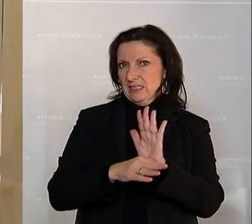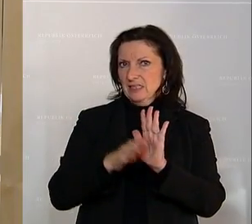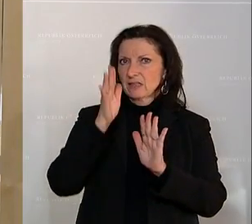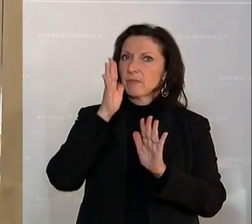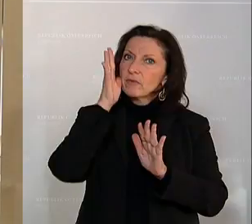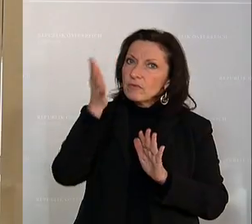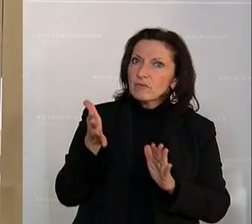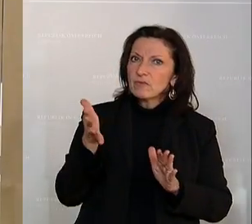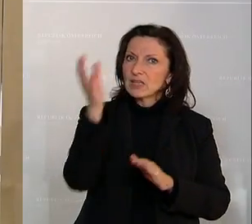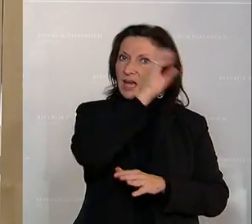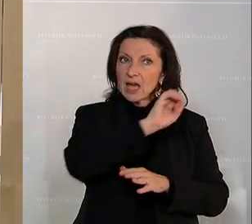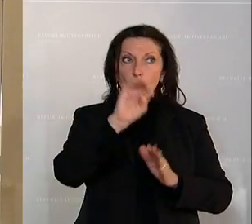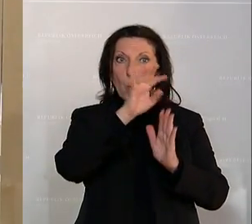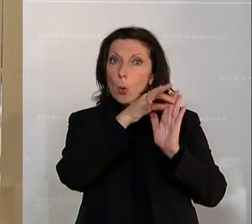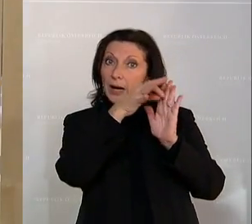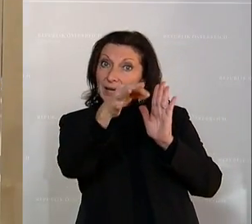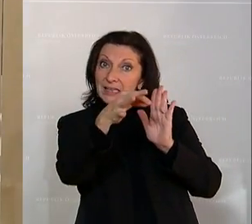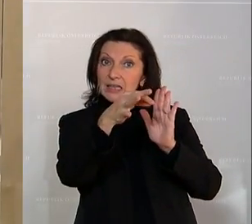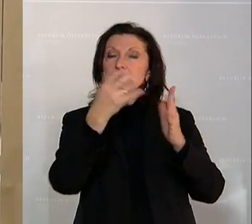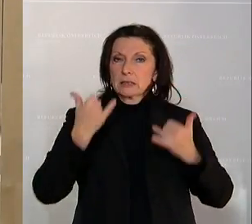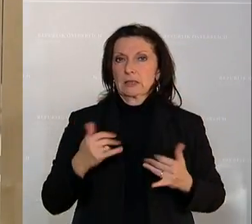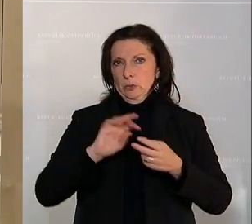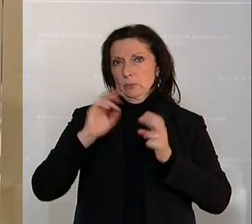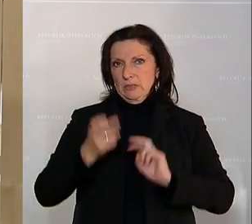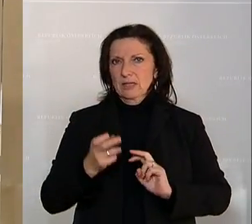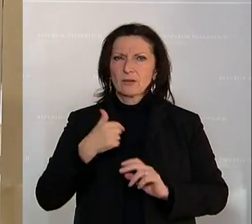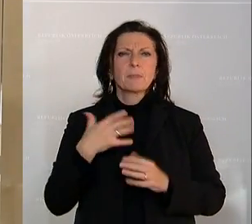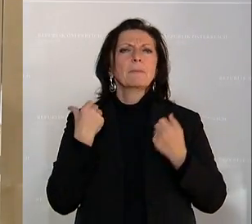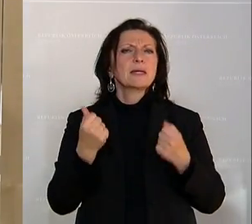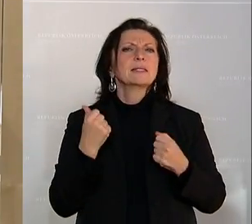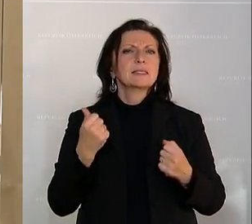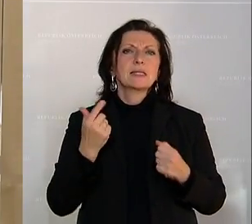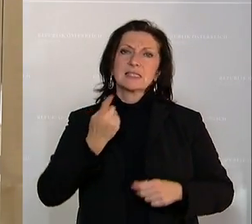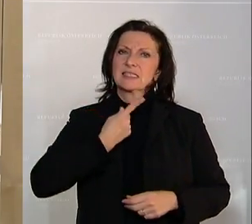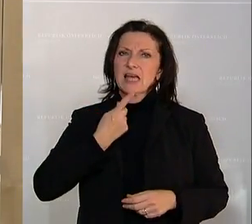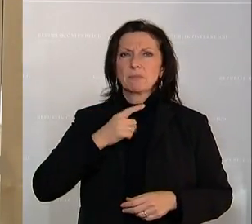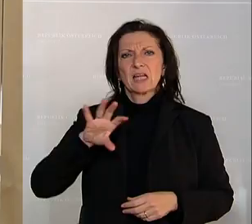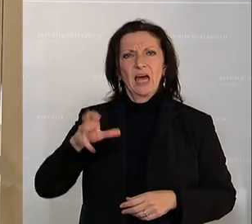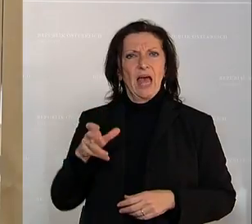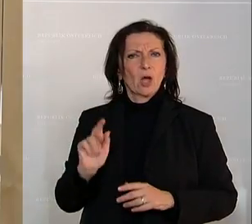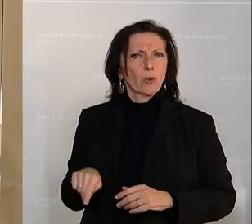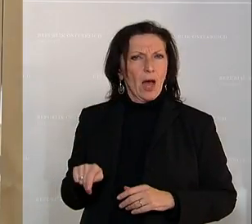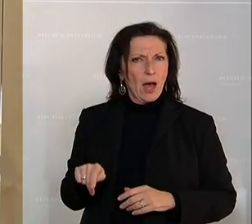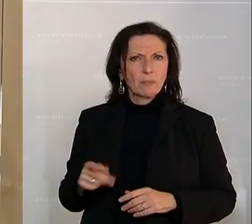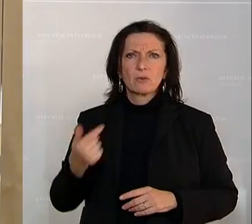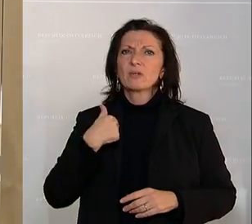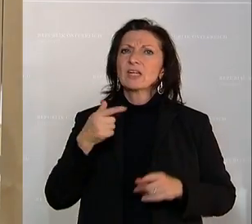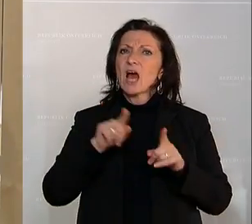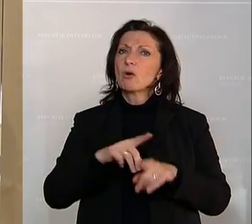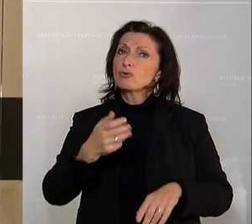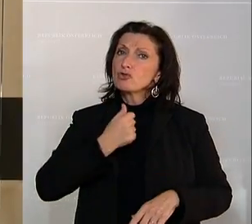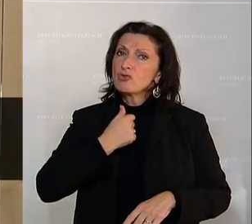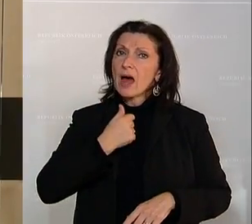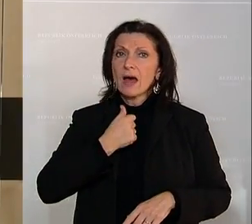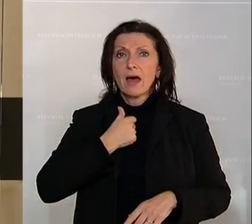dieser europäischen Richtlinien. Und ich bin überzeugt, als regionaler Abgeordneter und als Liedersprecher in der Steiermark, dass